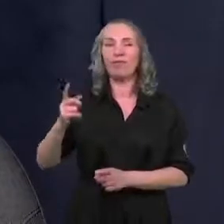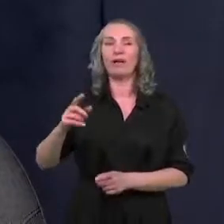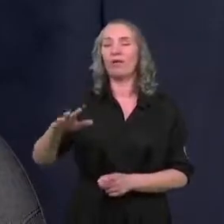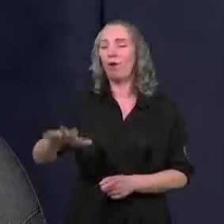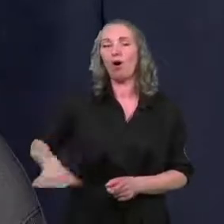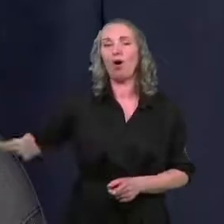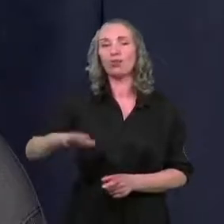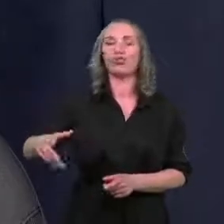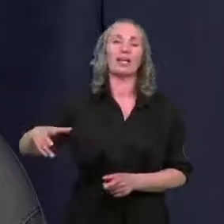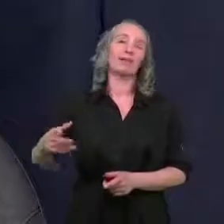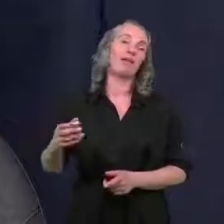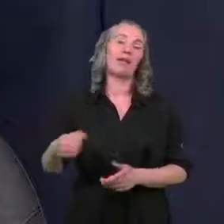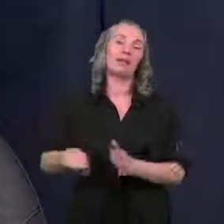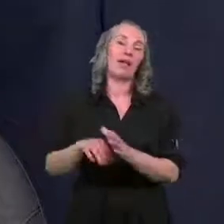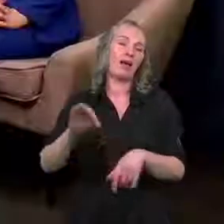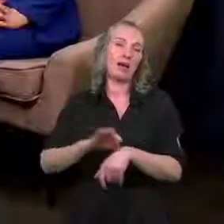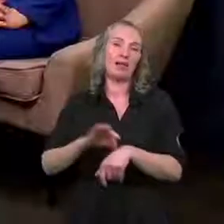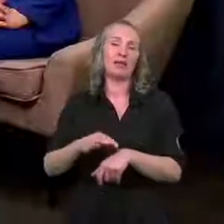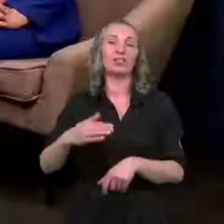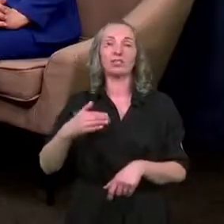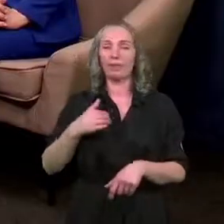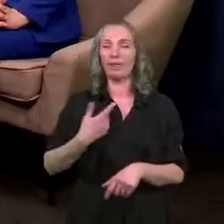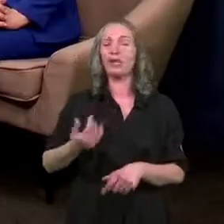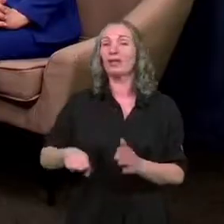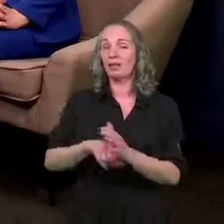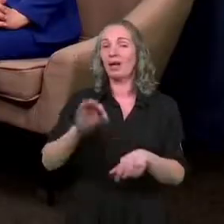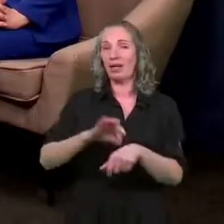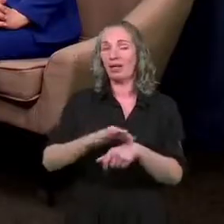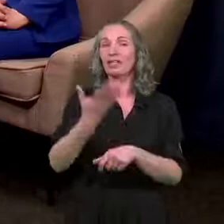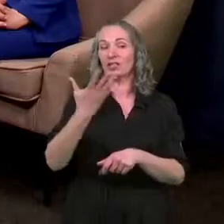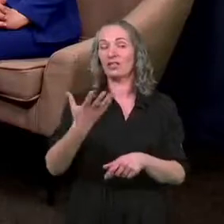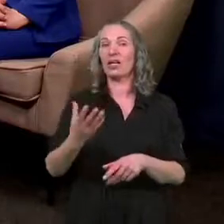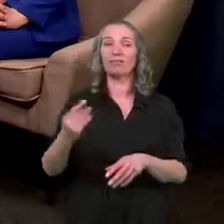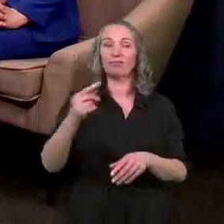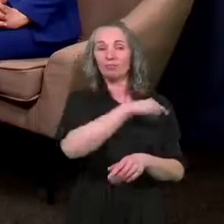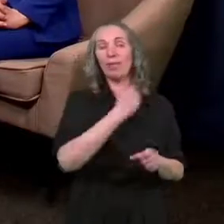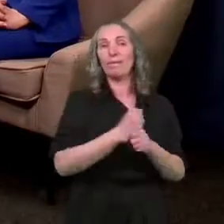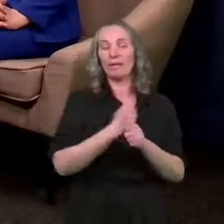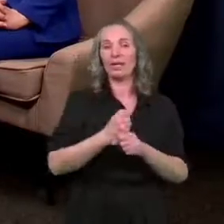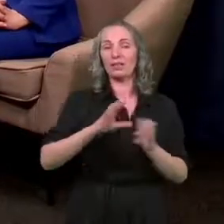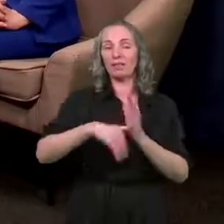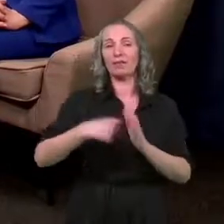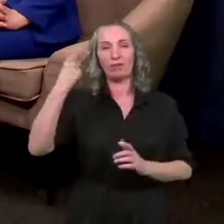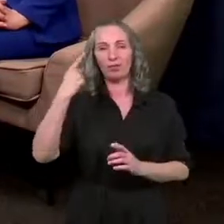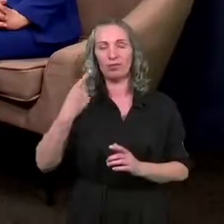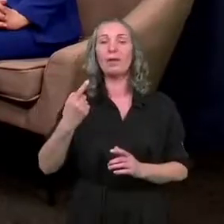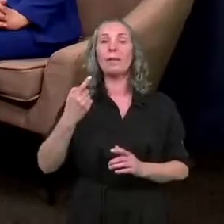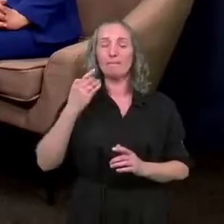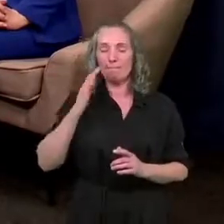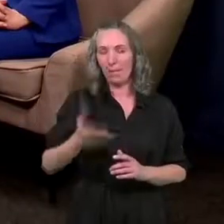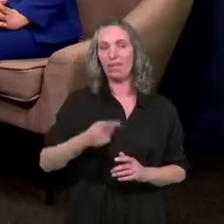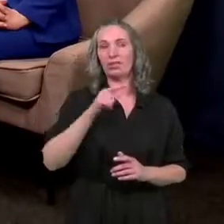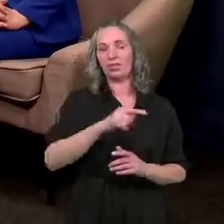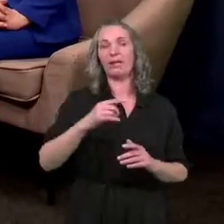osiedle dla lekarzy. My dla lekarzy, którzy chcieliby związać swoje losy z naszym miastem, też takie mieszkania będziemy